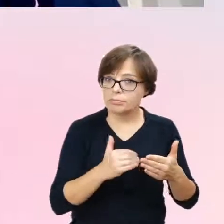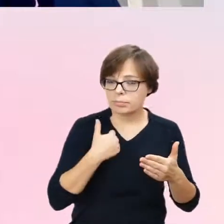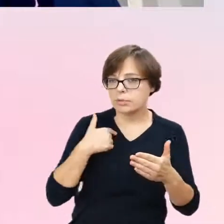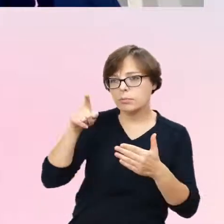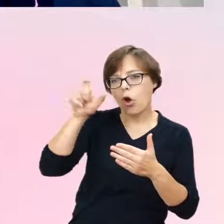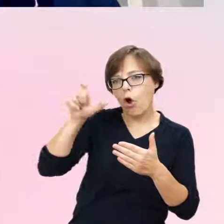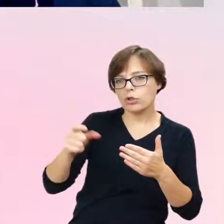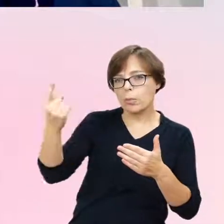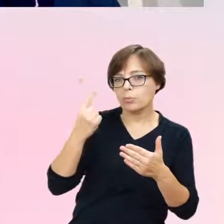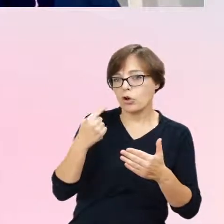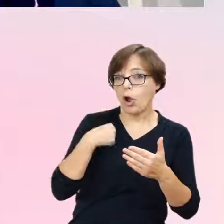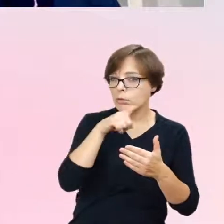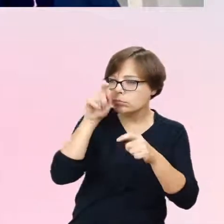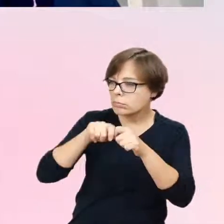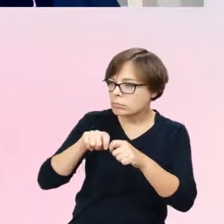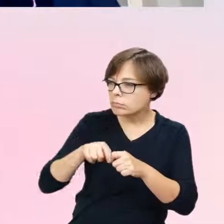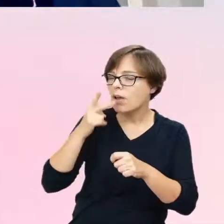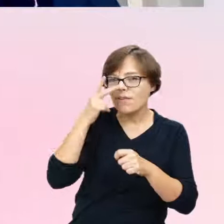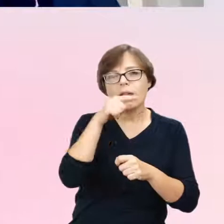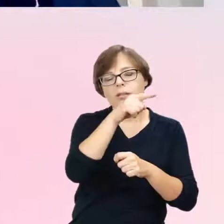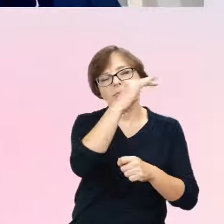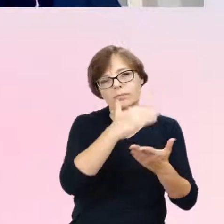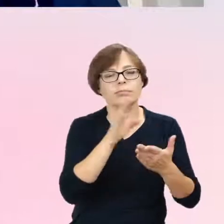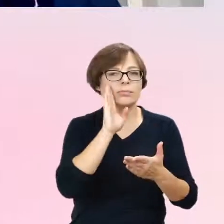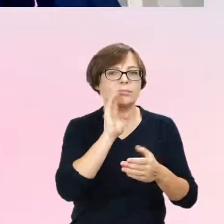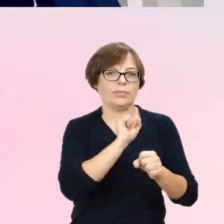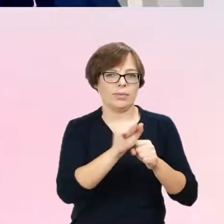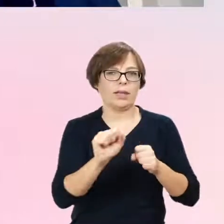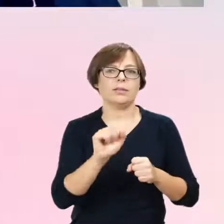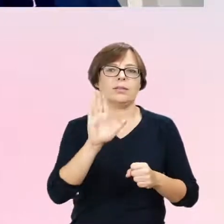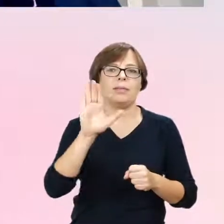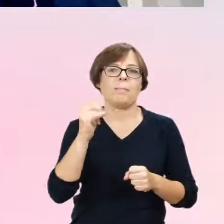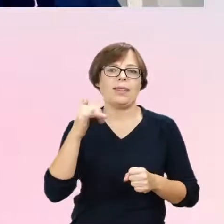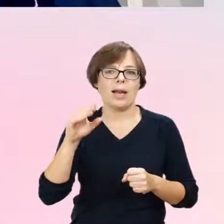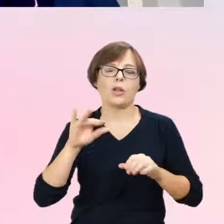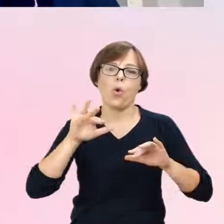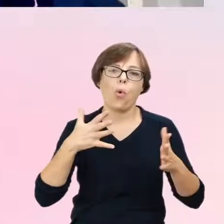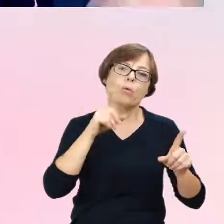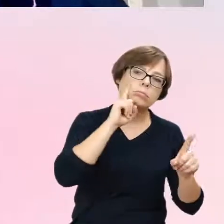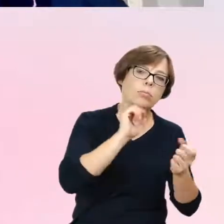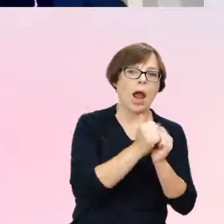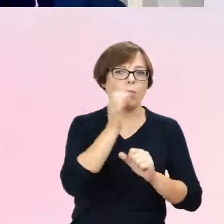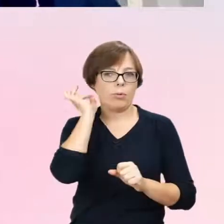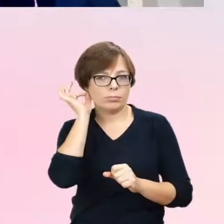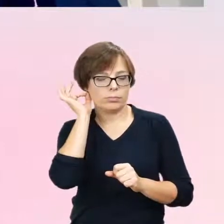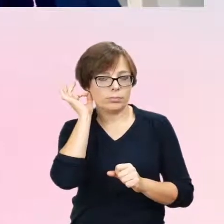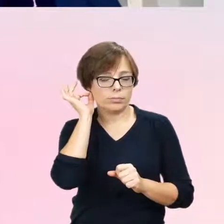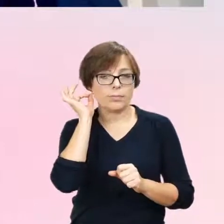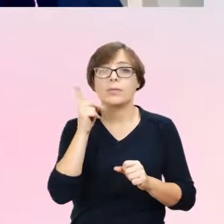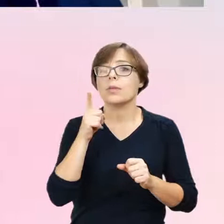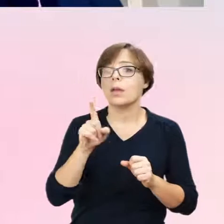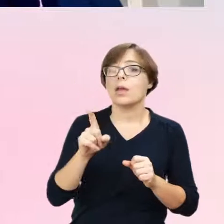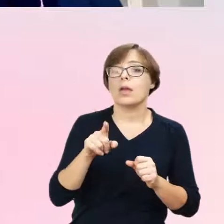że one jeszcze są właśnie w tym binarnym rozumieniu i pragnienia bycia osobą płci